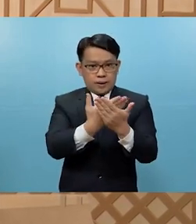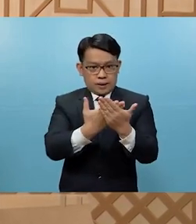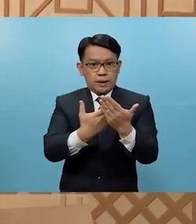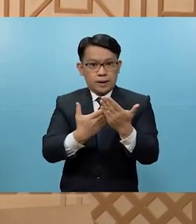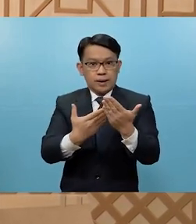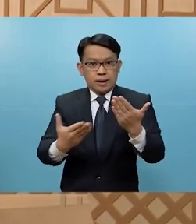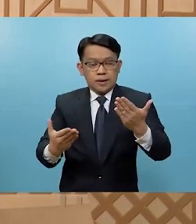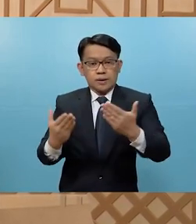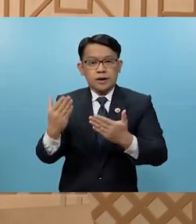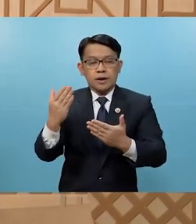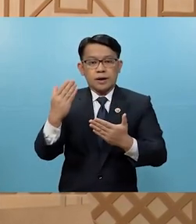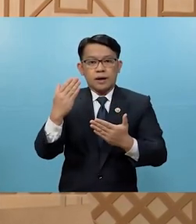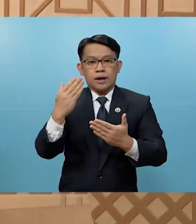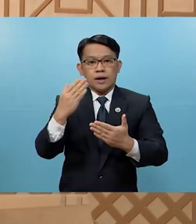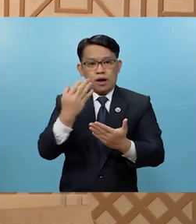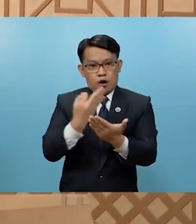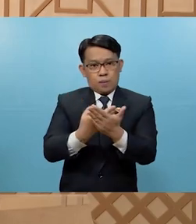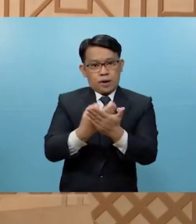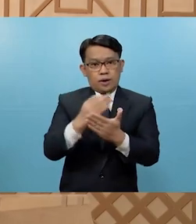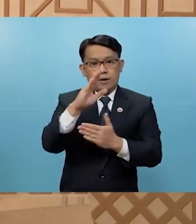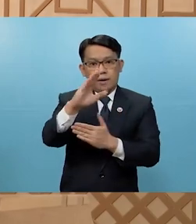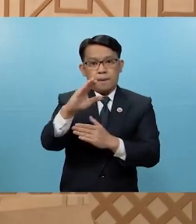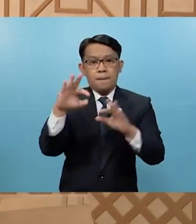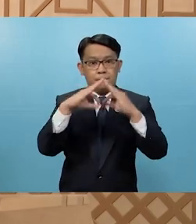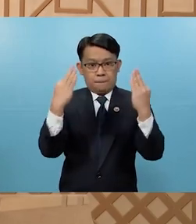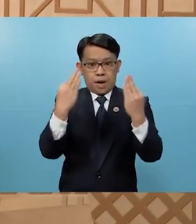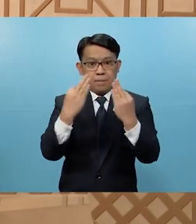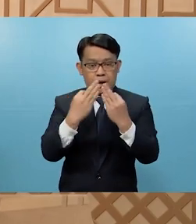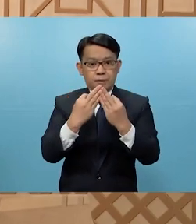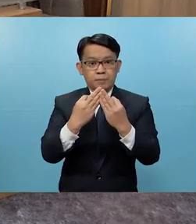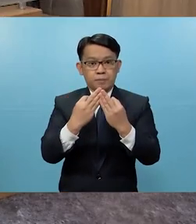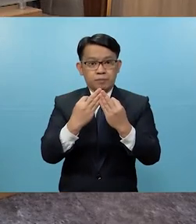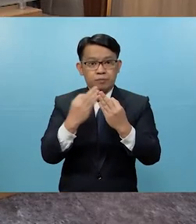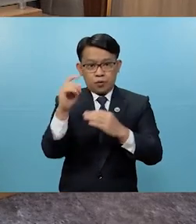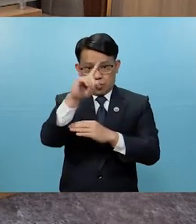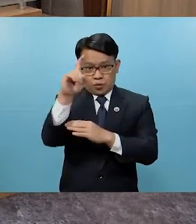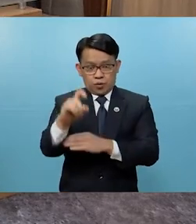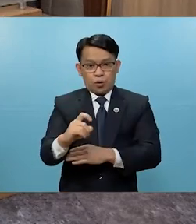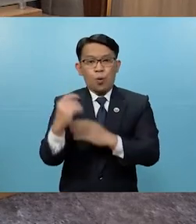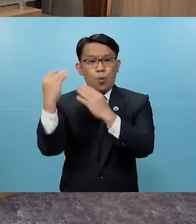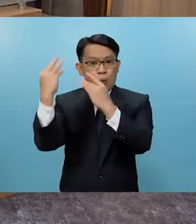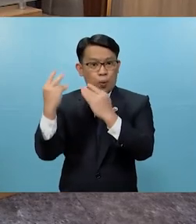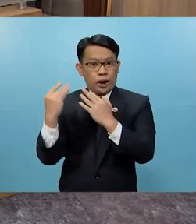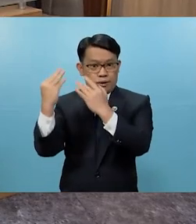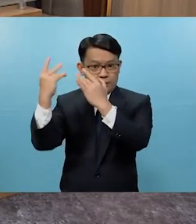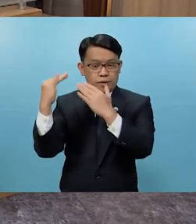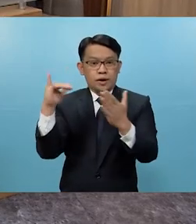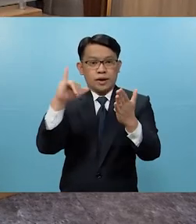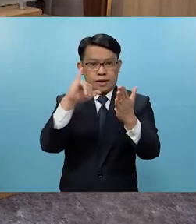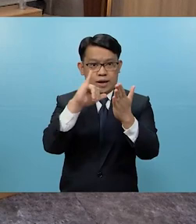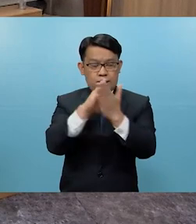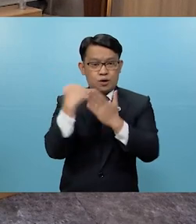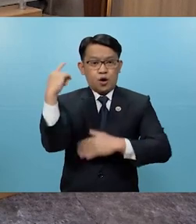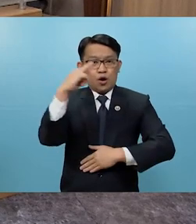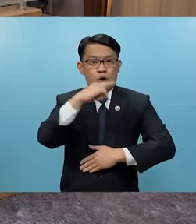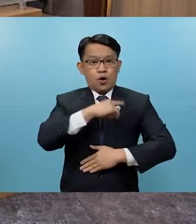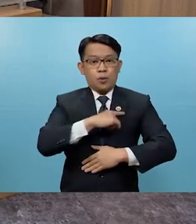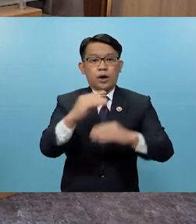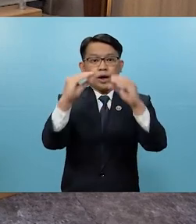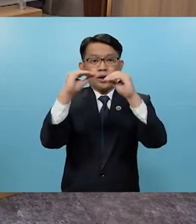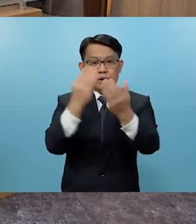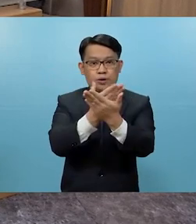o kaya yung pangangailangang pinansyal ng kanyang pamilya o sambahaya? Abangan po ninyo at yan naman po ang aming